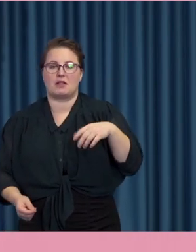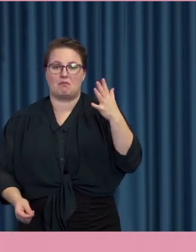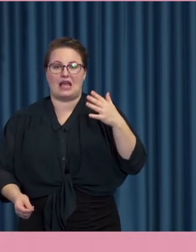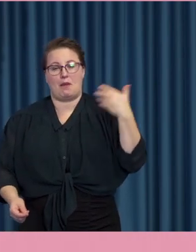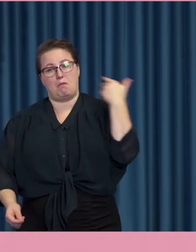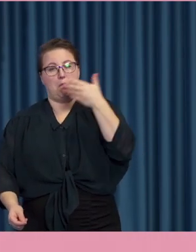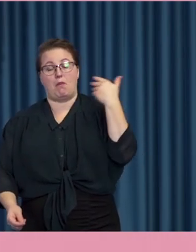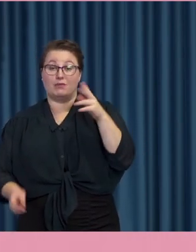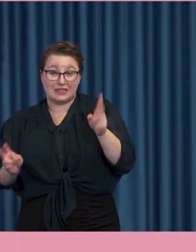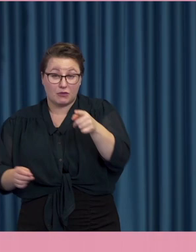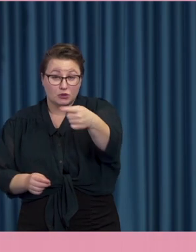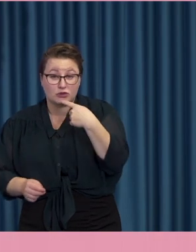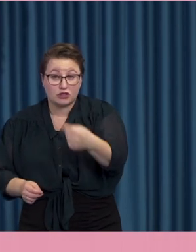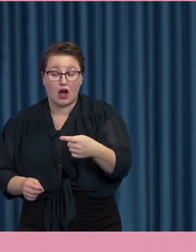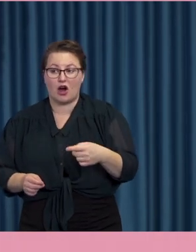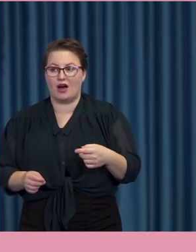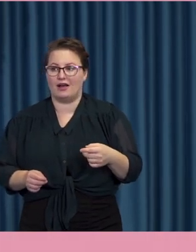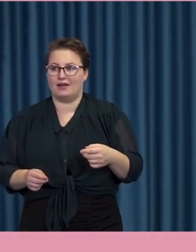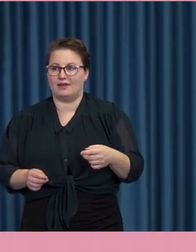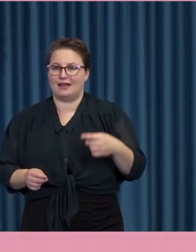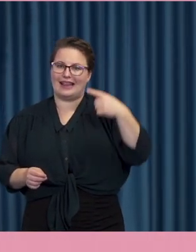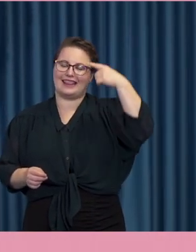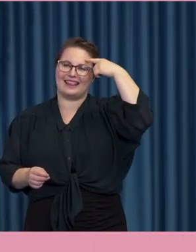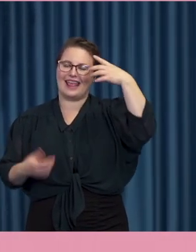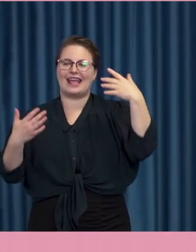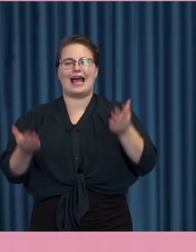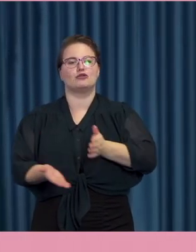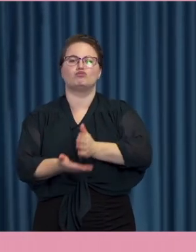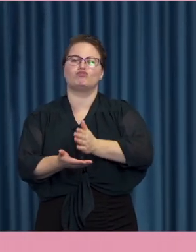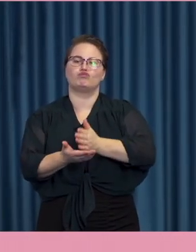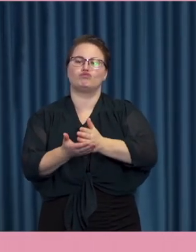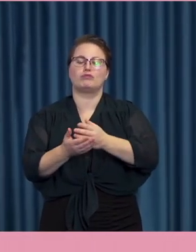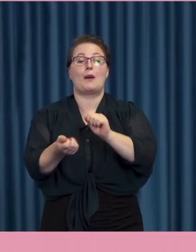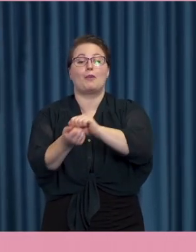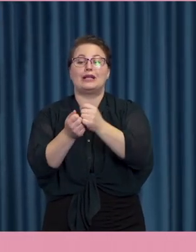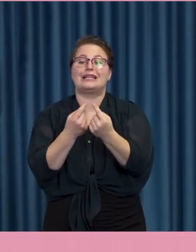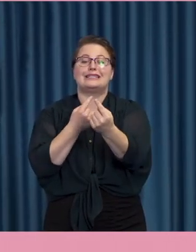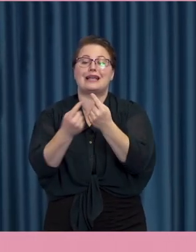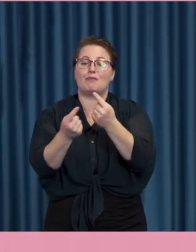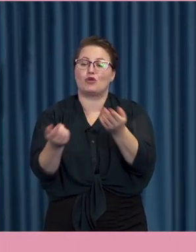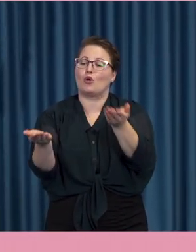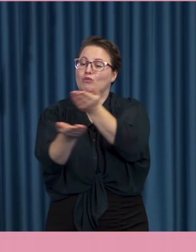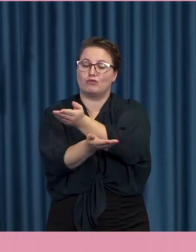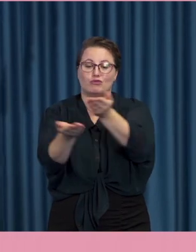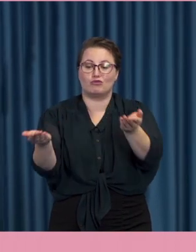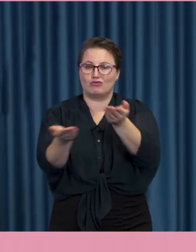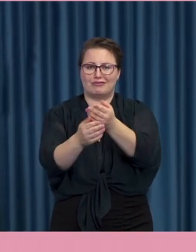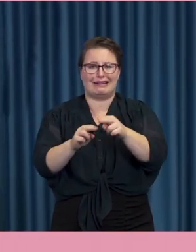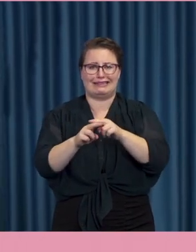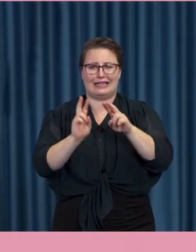själv var inne på, att tänka sig ett rimligt politiskt samtal i sociala medier. Det är ju som en utopi liksom.